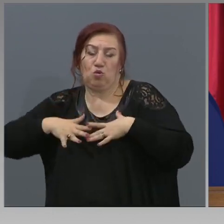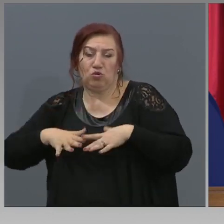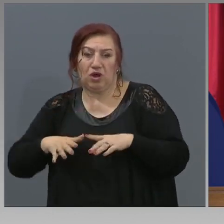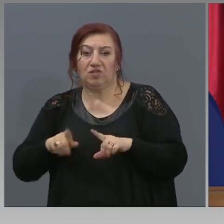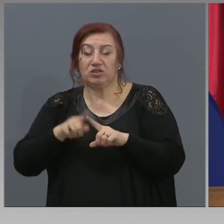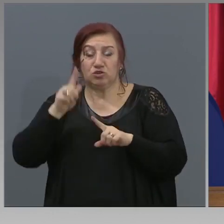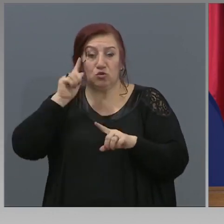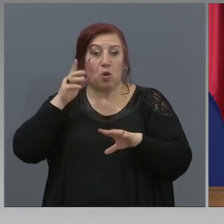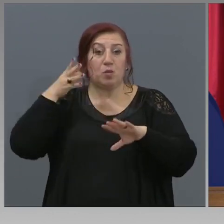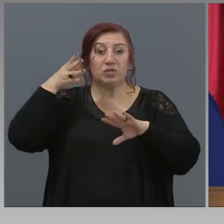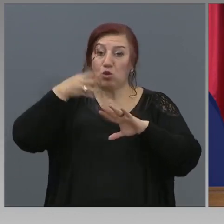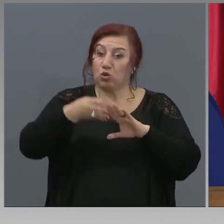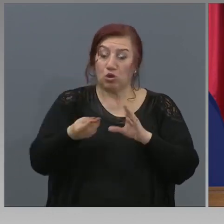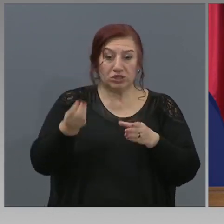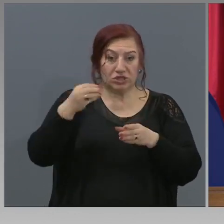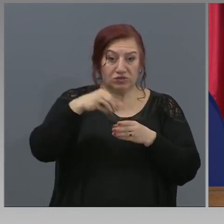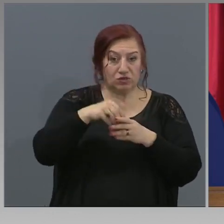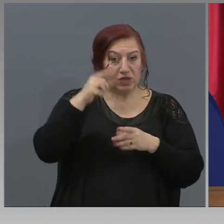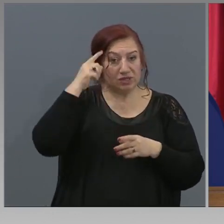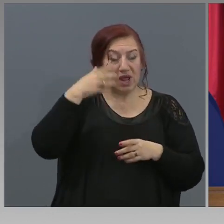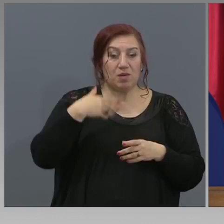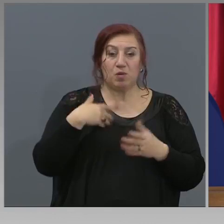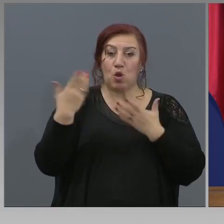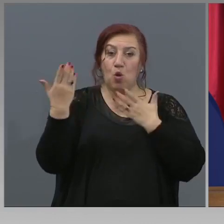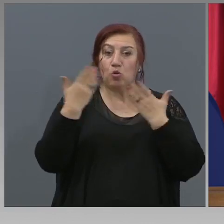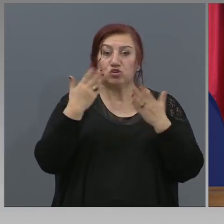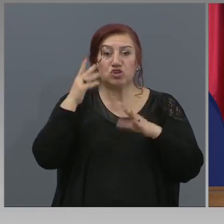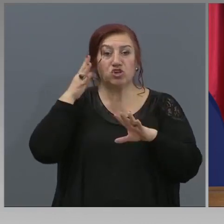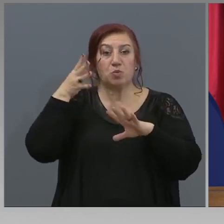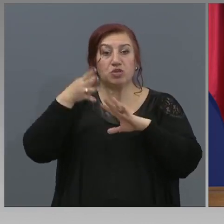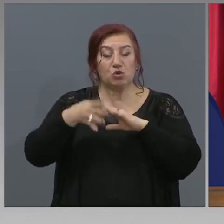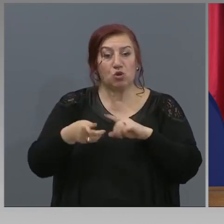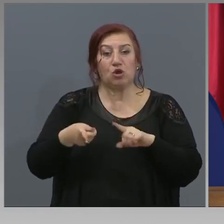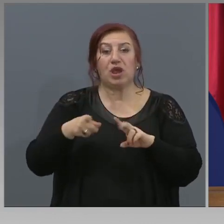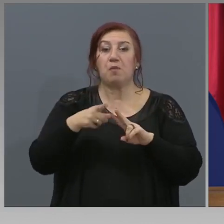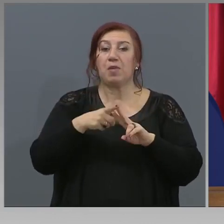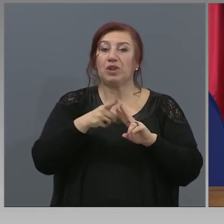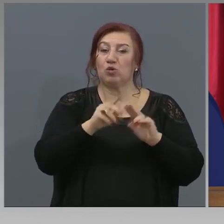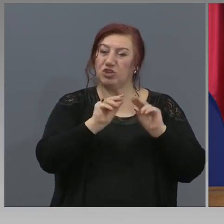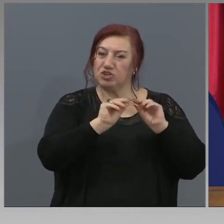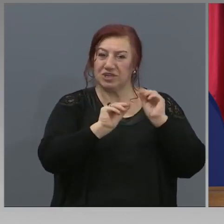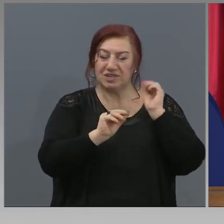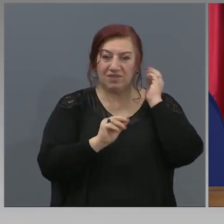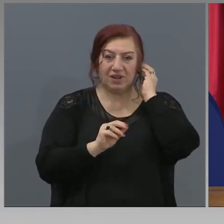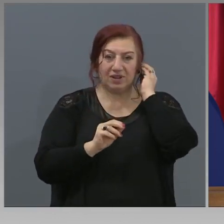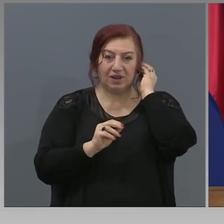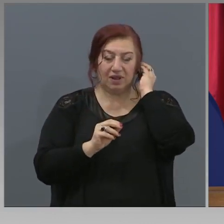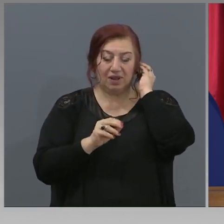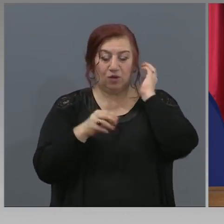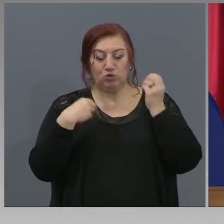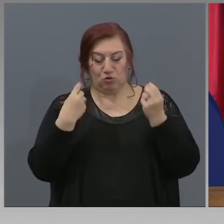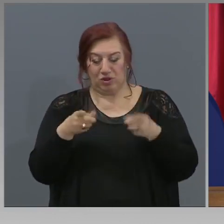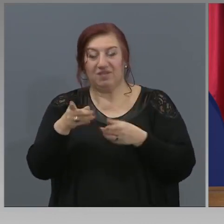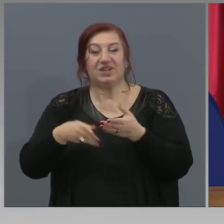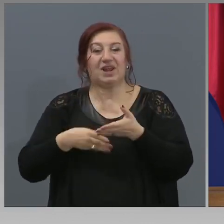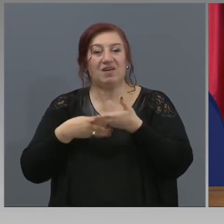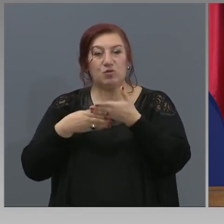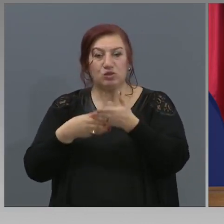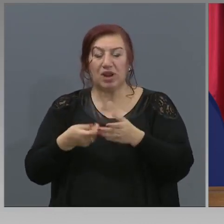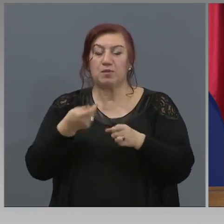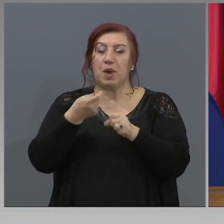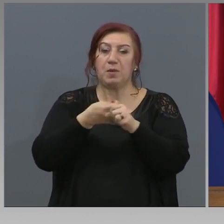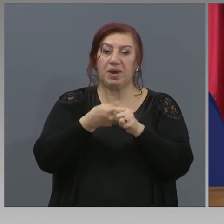Психолозите също са се включили, вие знаете, че имаме училищни психолози и педагогически съветници, които също съществяват психологическа подкрепа. Създаваме